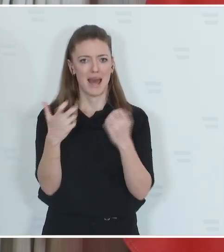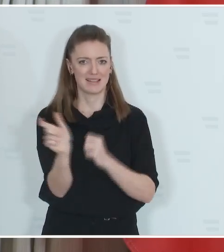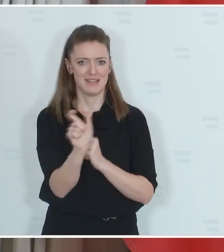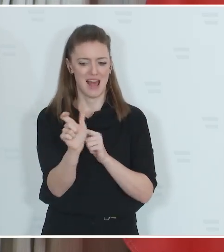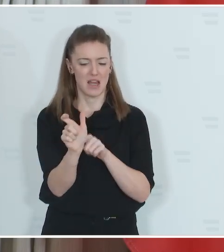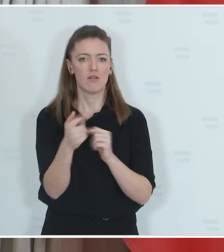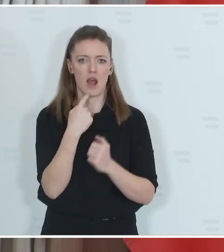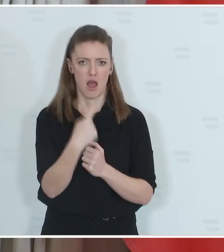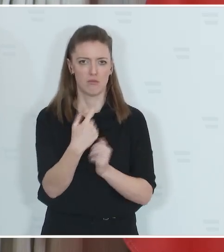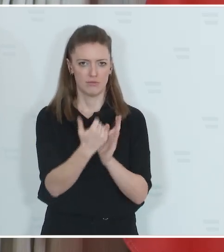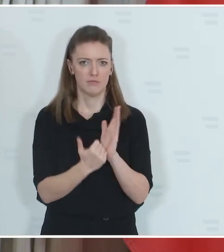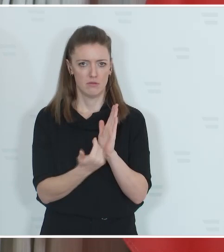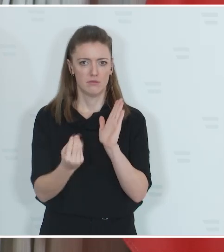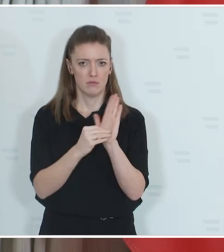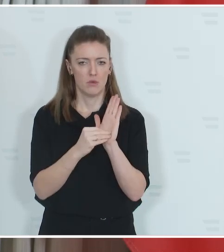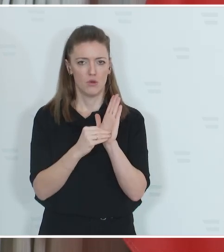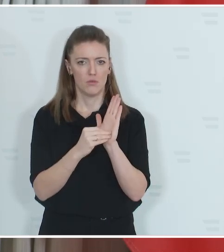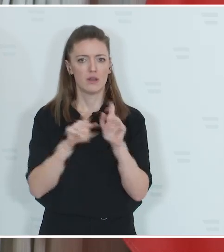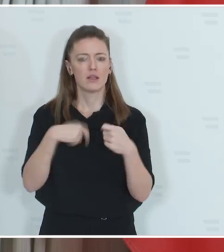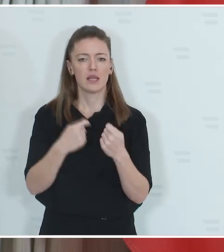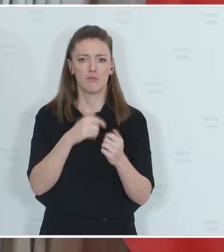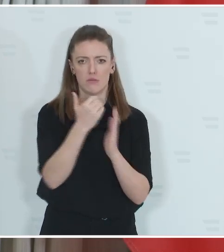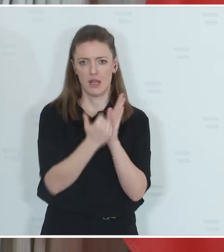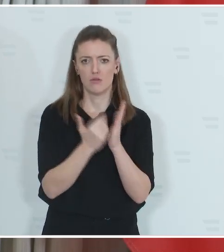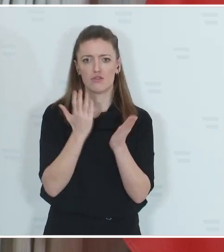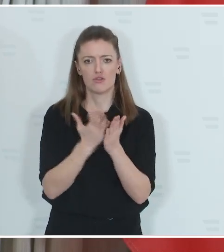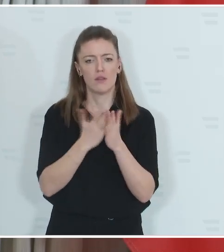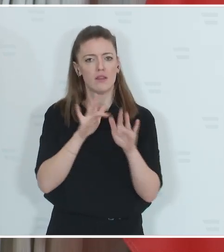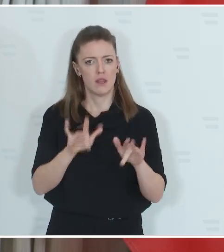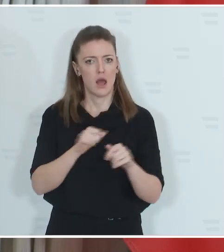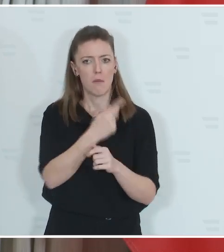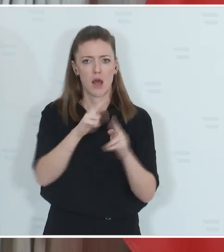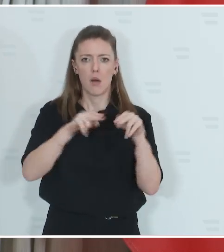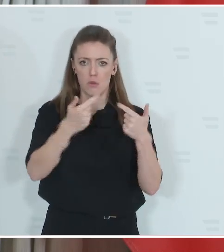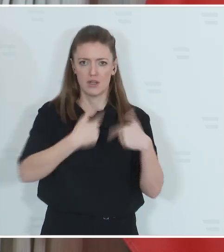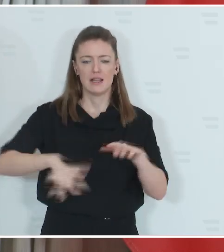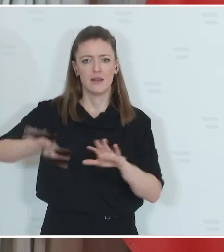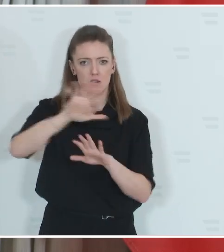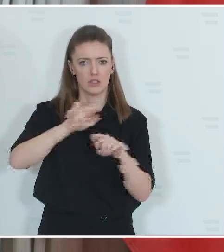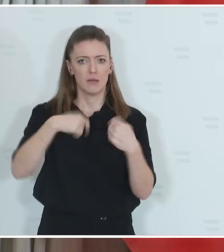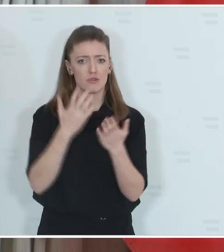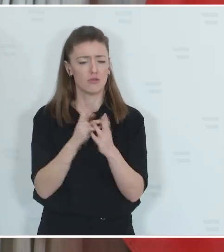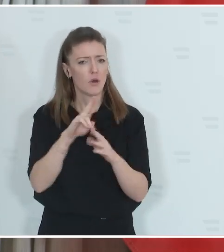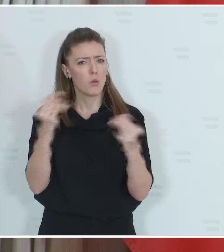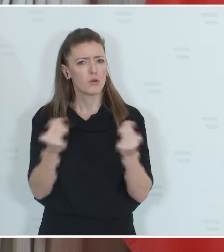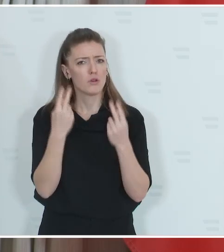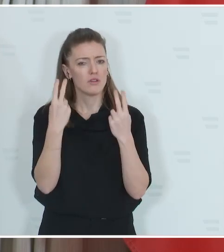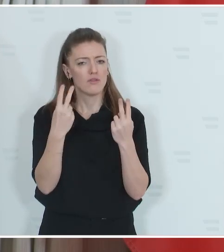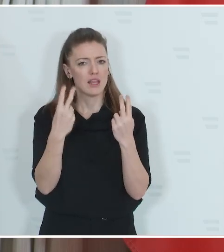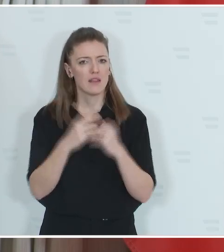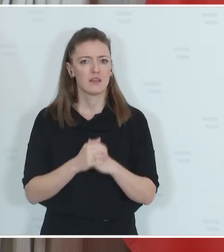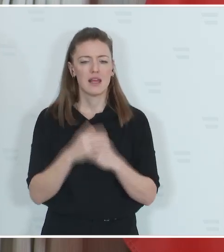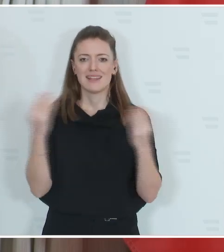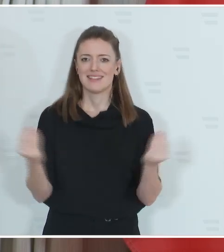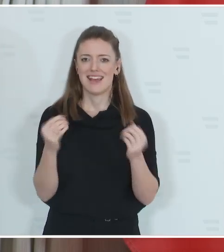vorgeschrieben. Es gibt dazu ähnliche Regelungen bereits in einigen Bundesländern. Warum ist das wichtig? Dieser